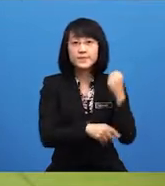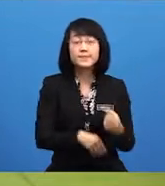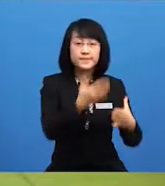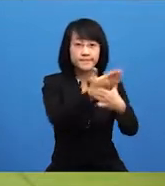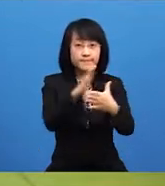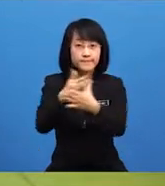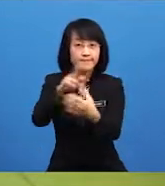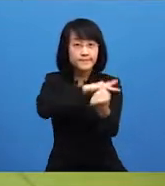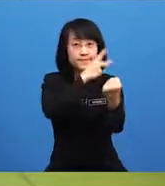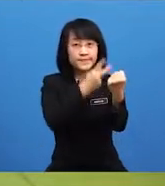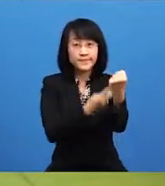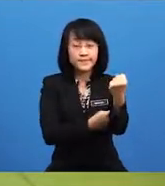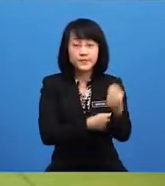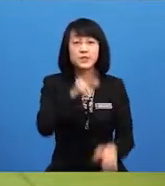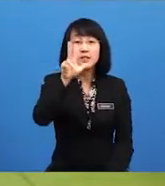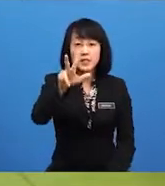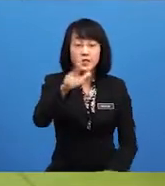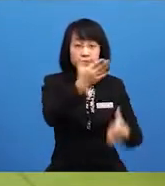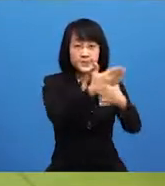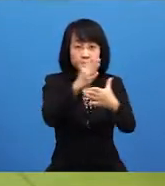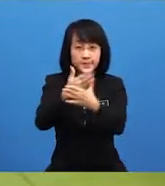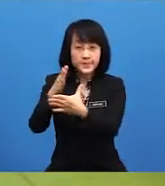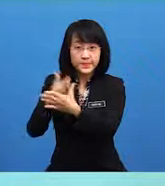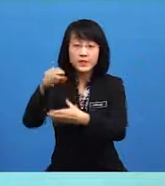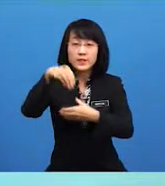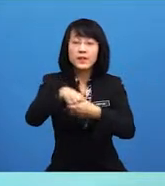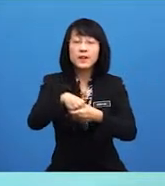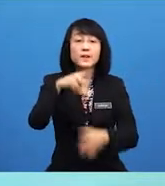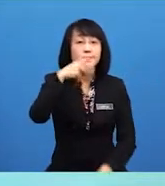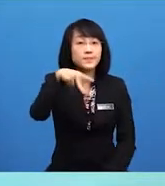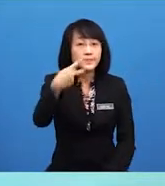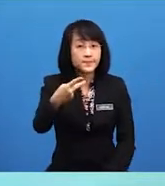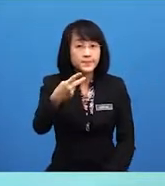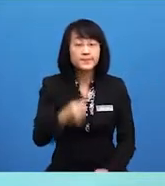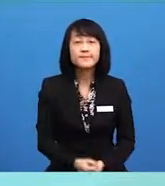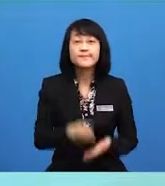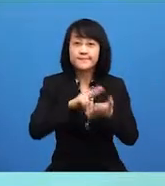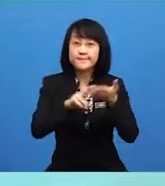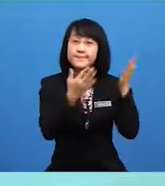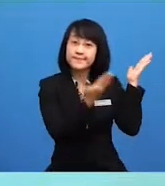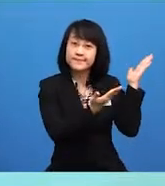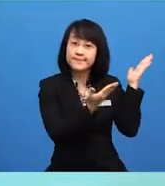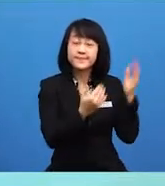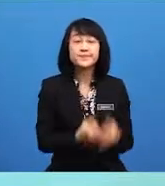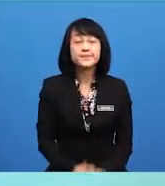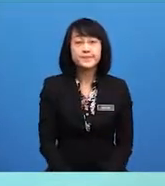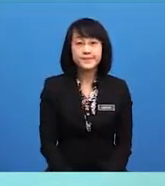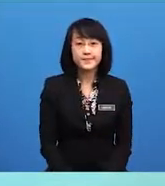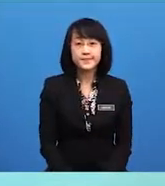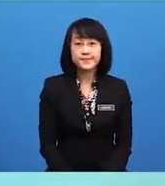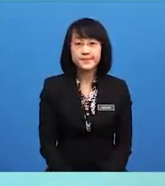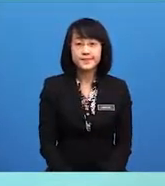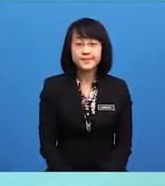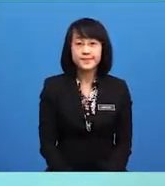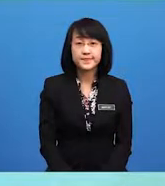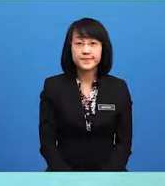kuasa kepada tiga bahagian di dalam pemerintahan iaitu perundangan, kehakiman